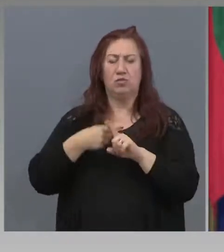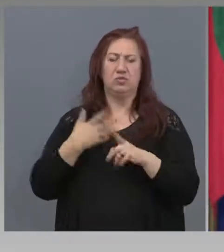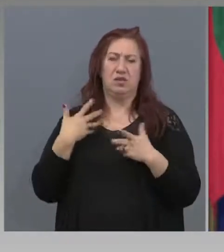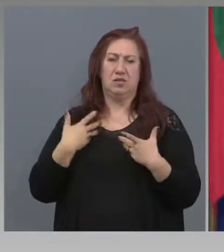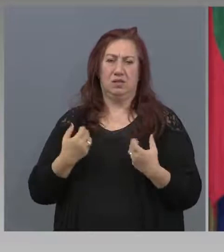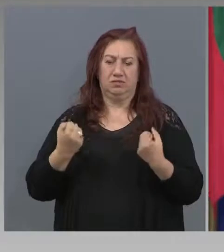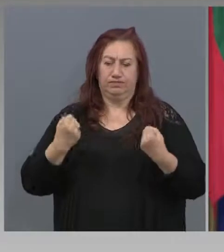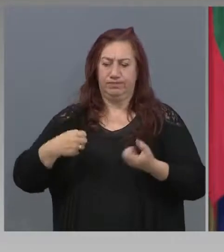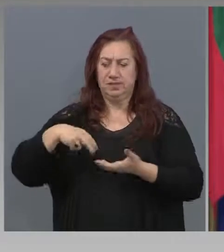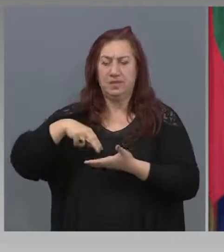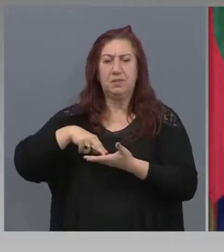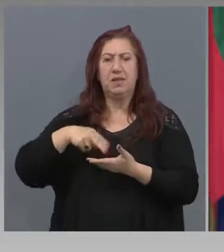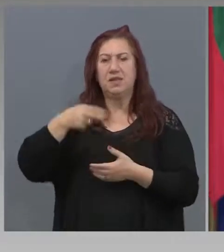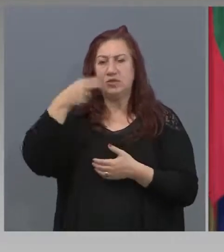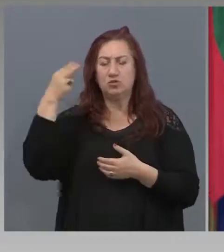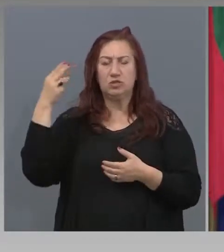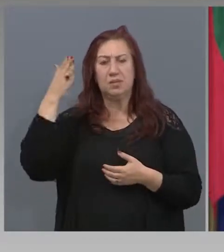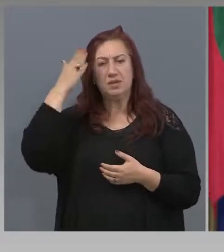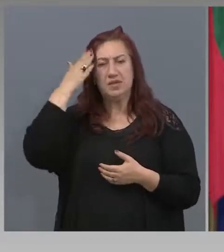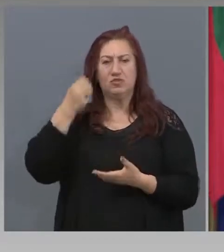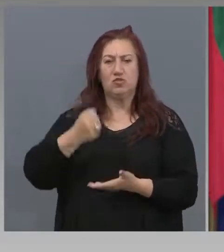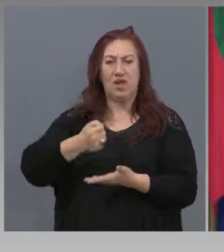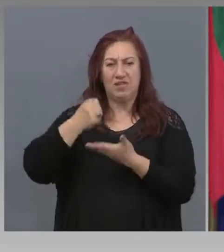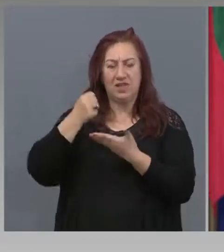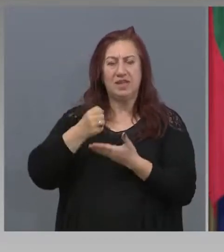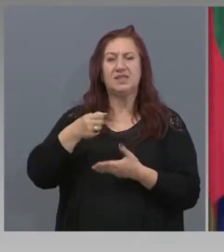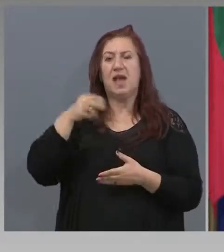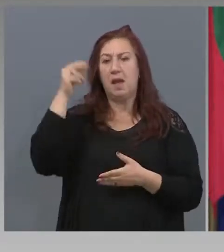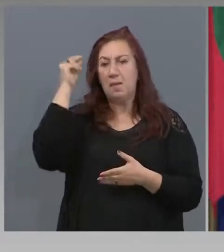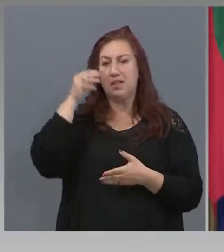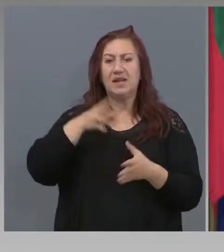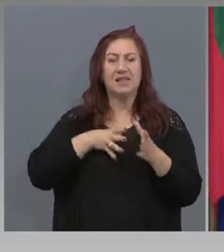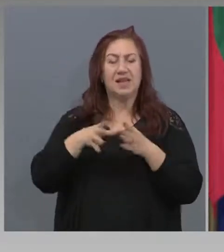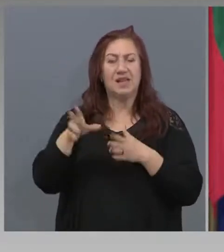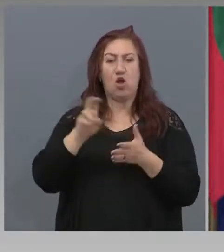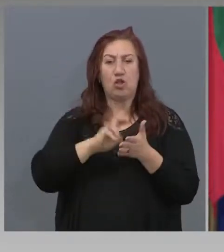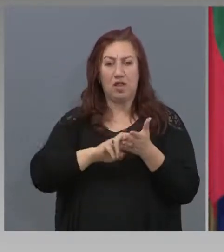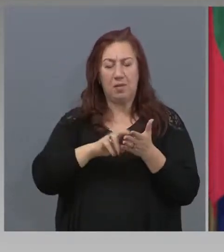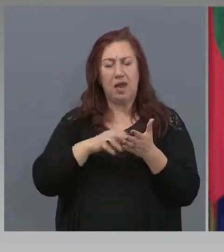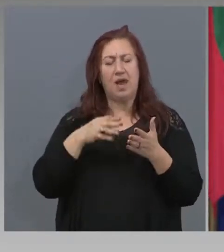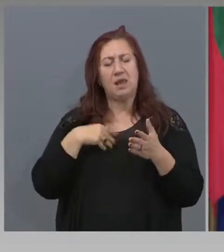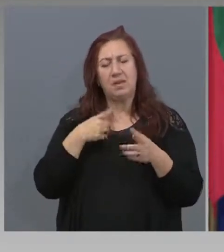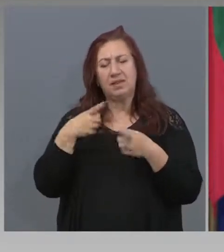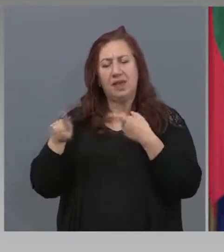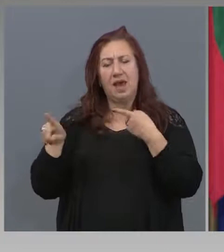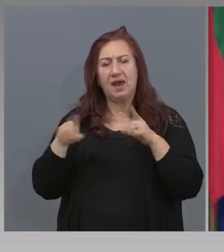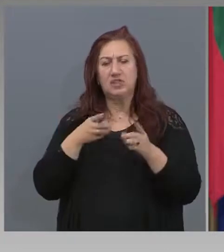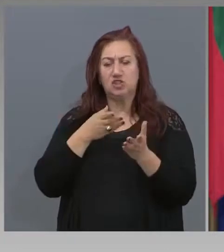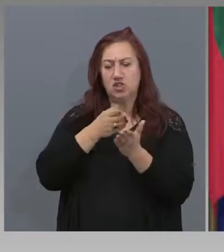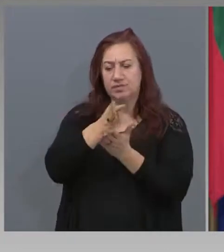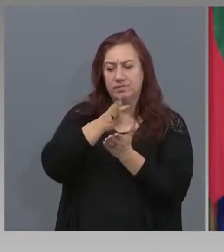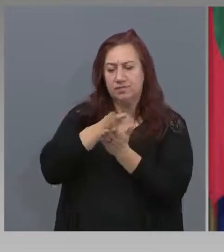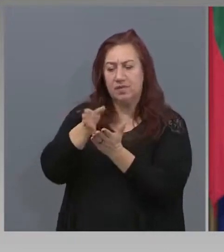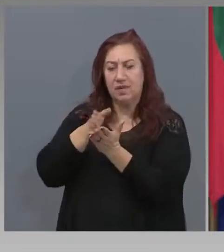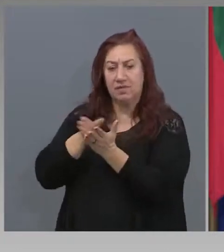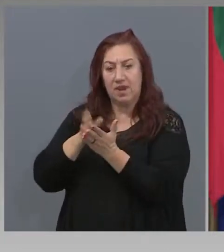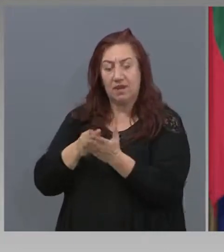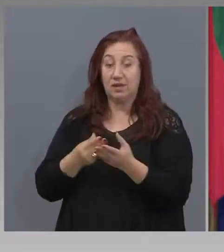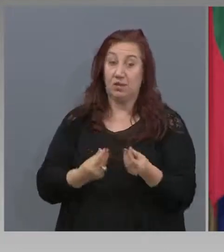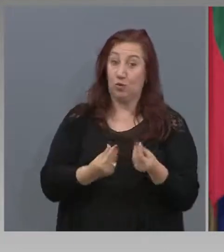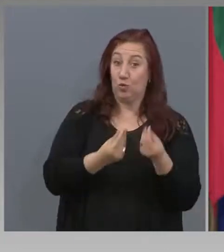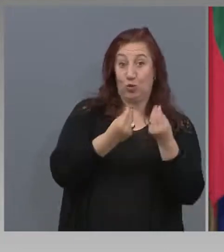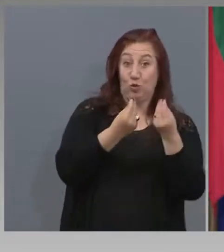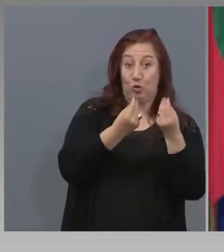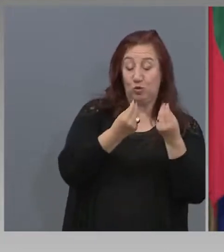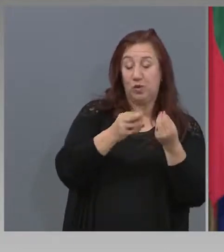въз страната, Министерство на финансите, Българска върна банка, имат различни сценарии и различни разчети. По-оптимистични и по-писимистични. Не мога да кажа,